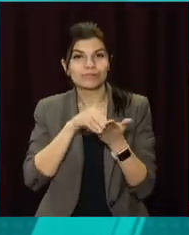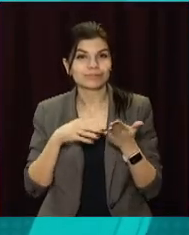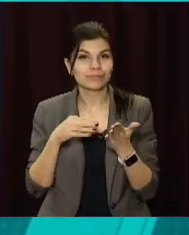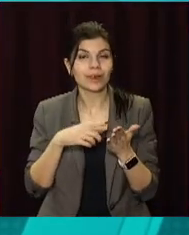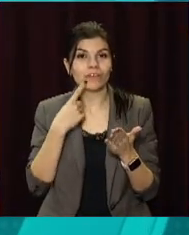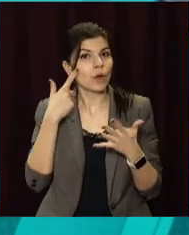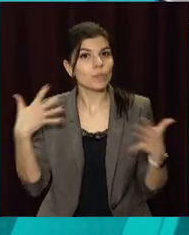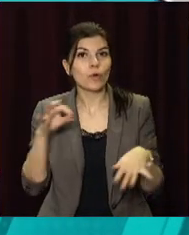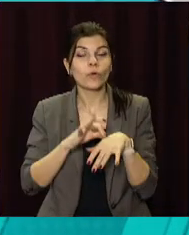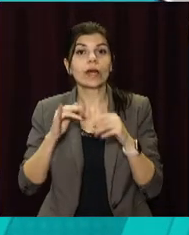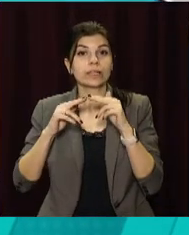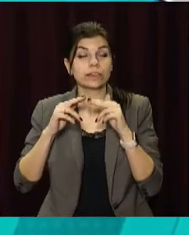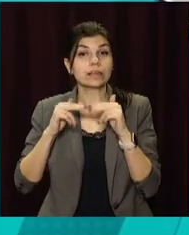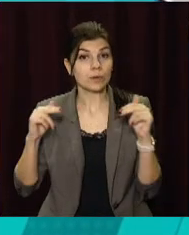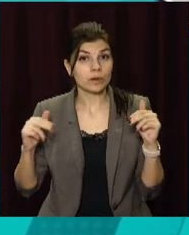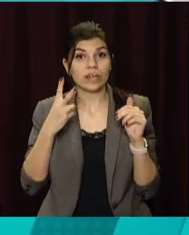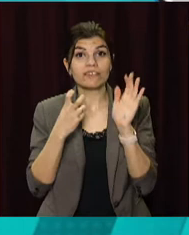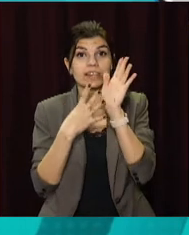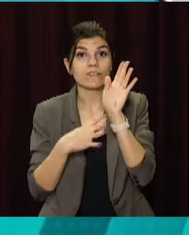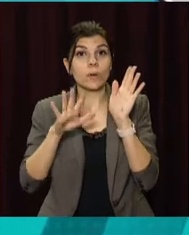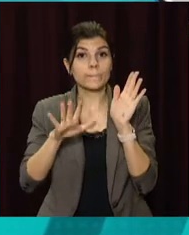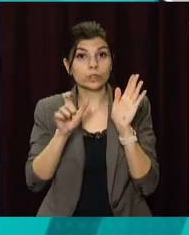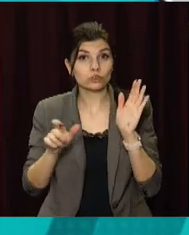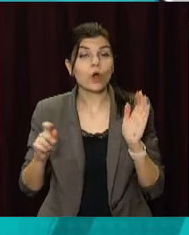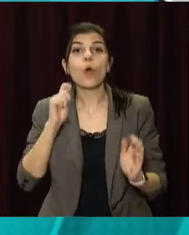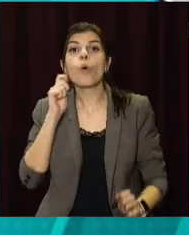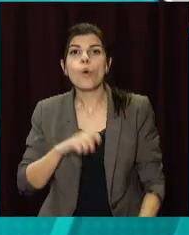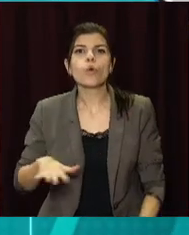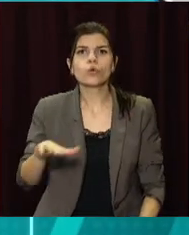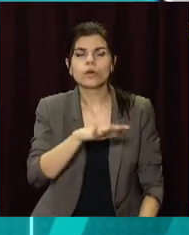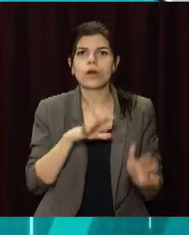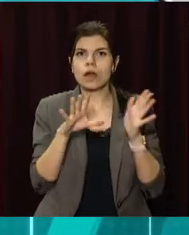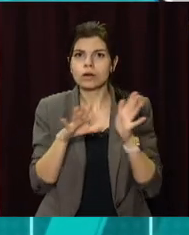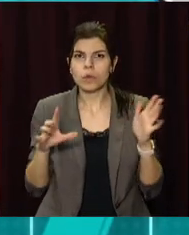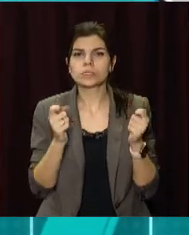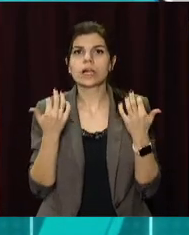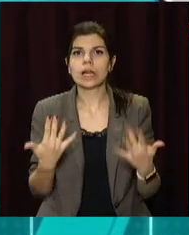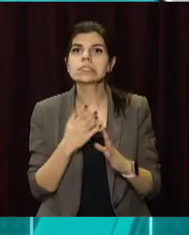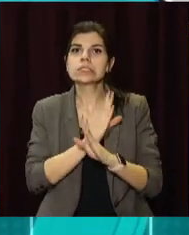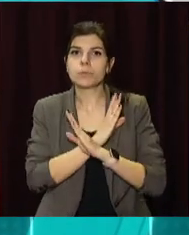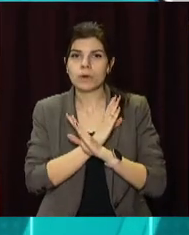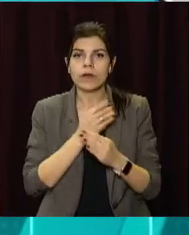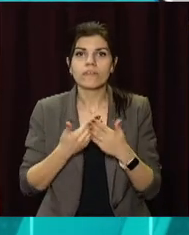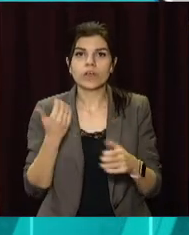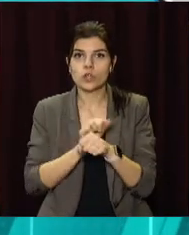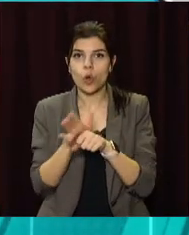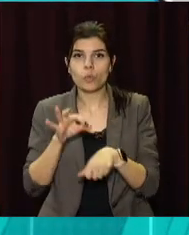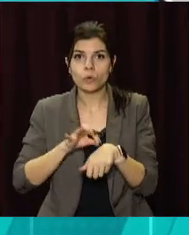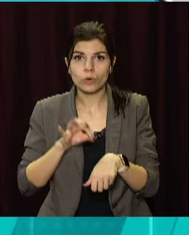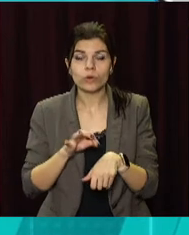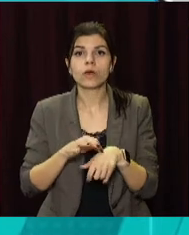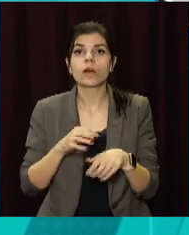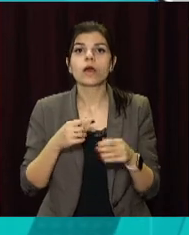найбільше хворих у Дніпрі – 295. В Україні ж добовий антирекорд за кількістю смертей від ковіду з початку